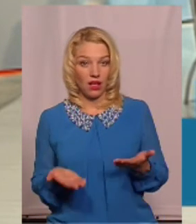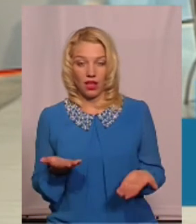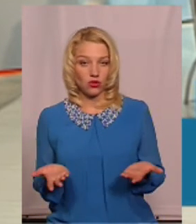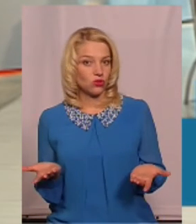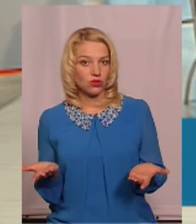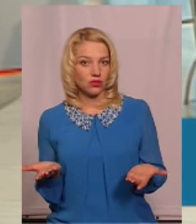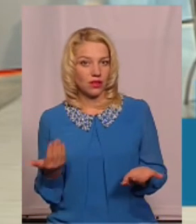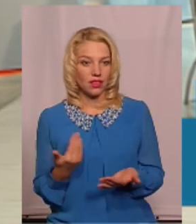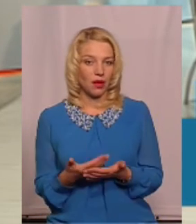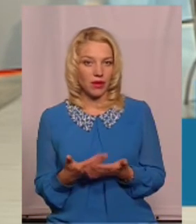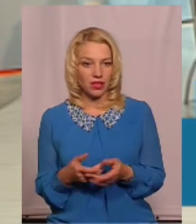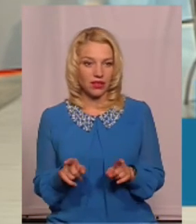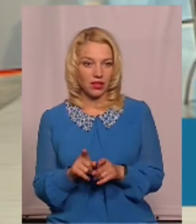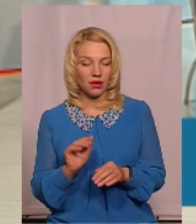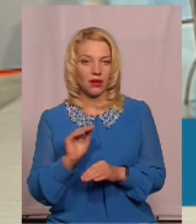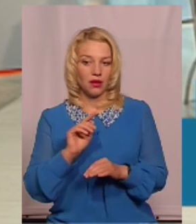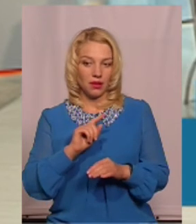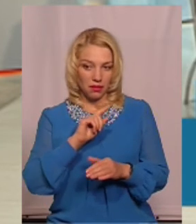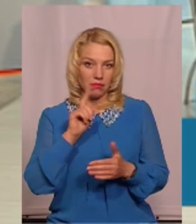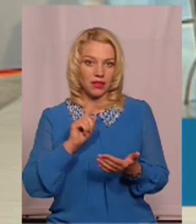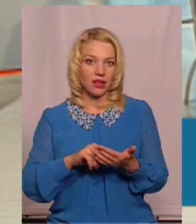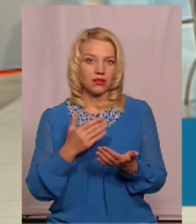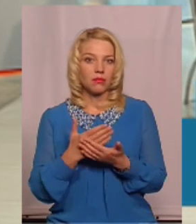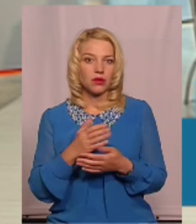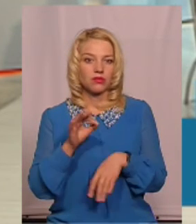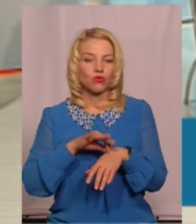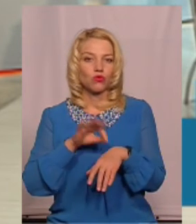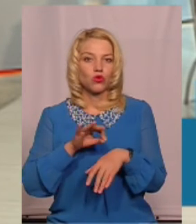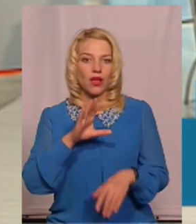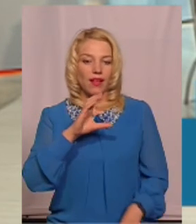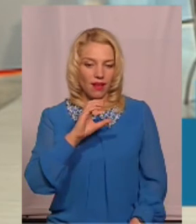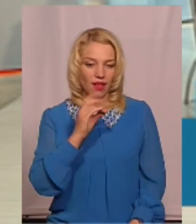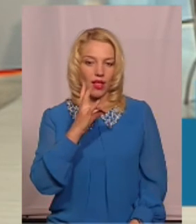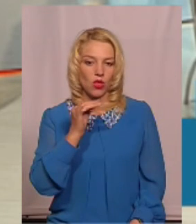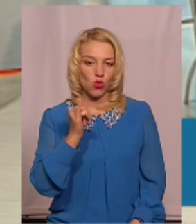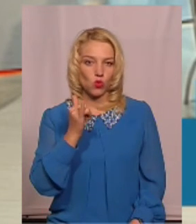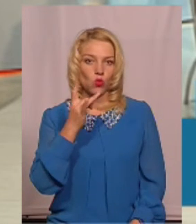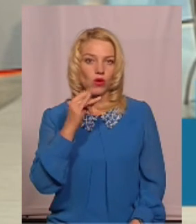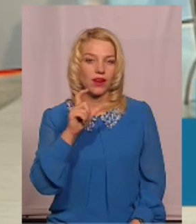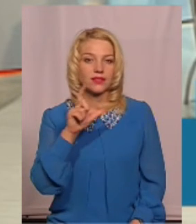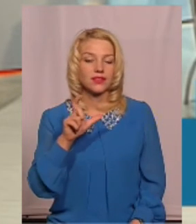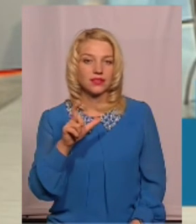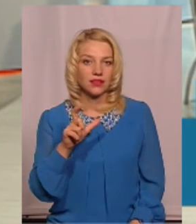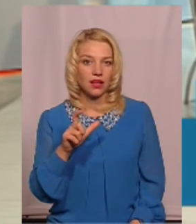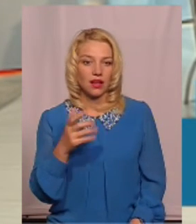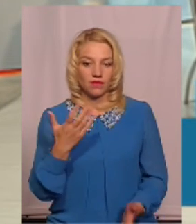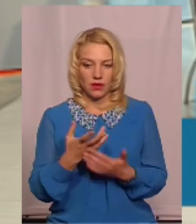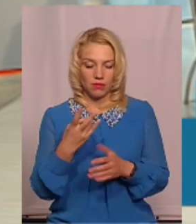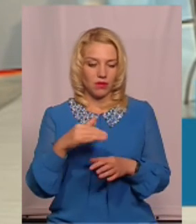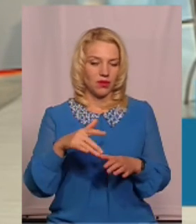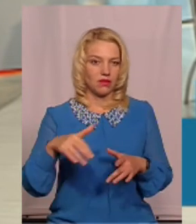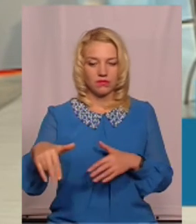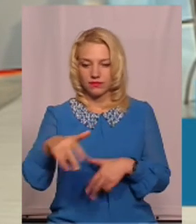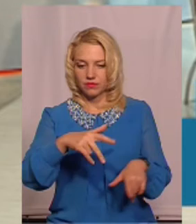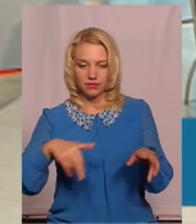наприклад, питання, що дитина страждає, наприклад, захворюванням НУРС. Десь в громадських місцях,